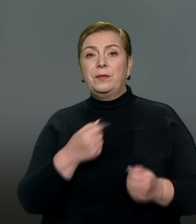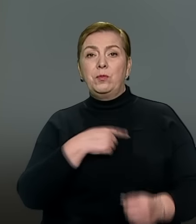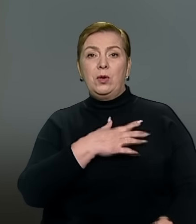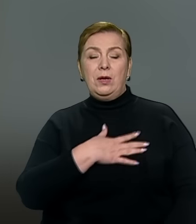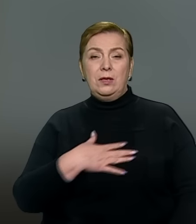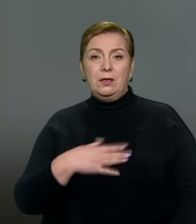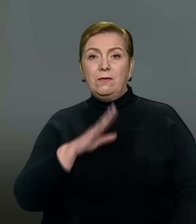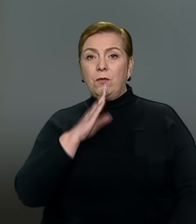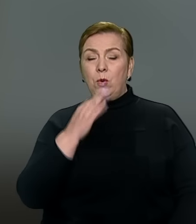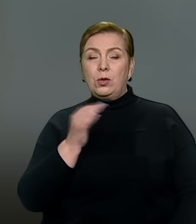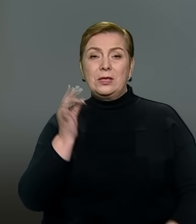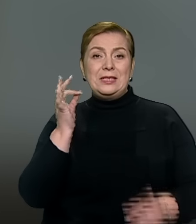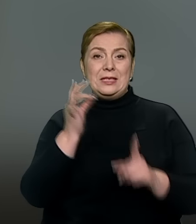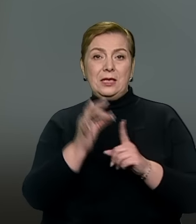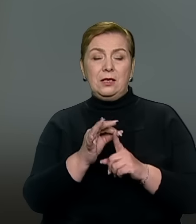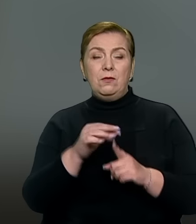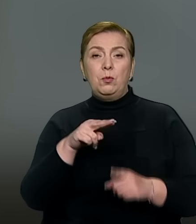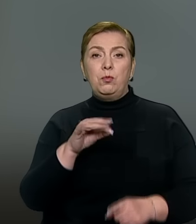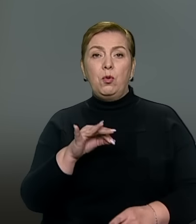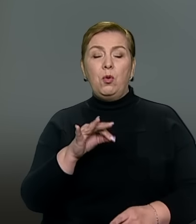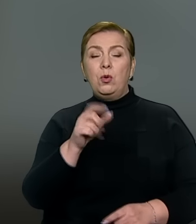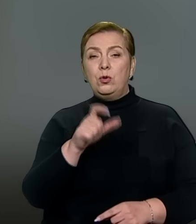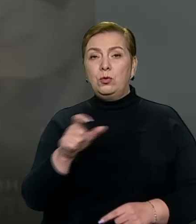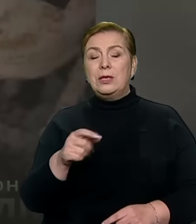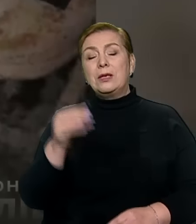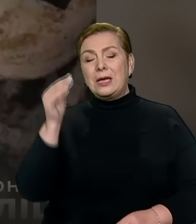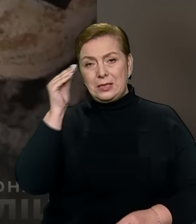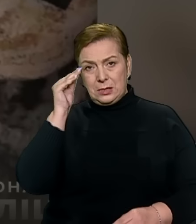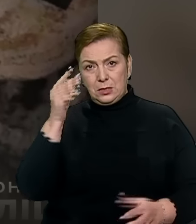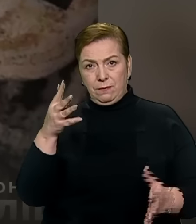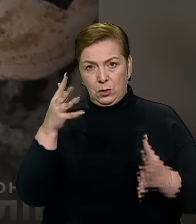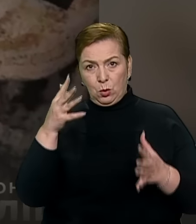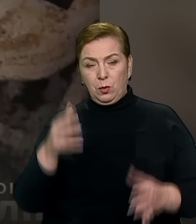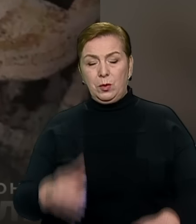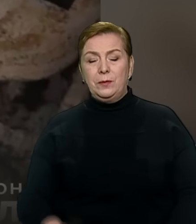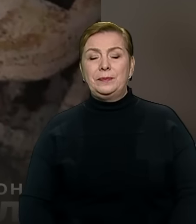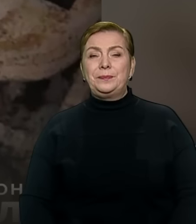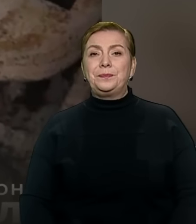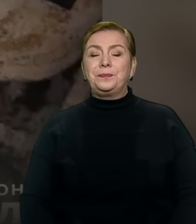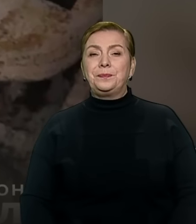ворог цілив по людях свідомо. Про це він сказав Суспільному.